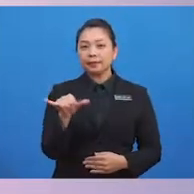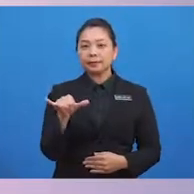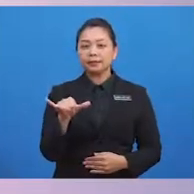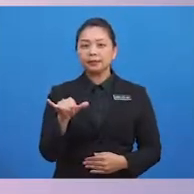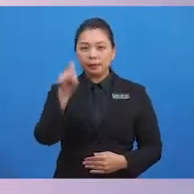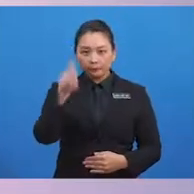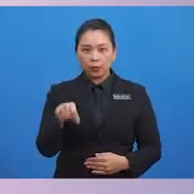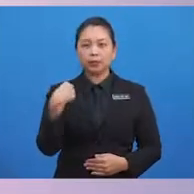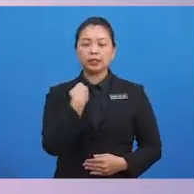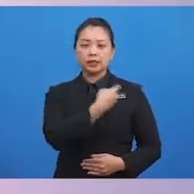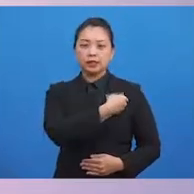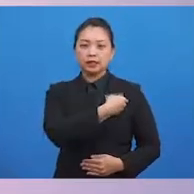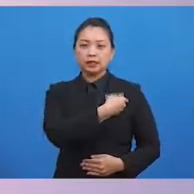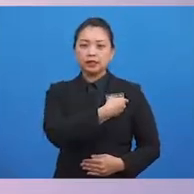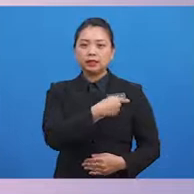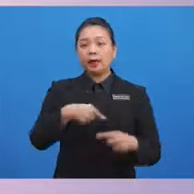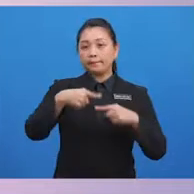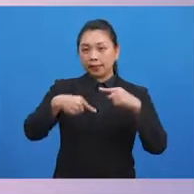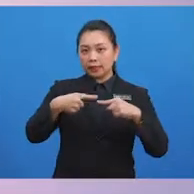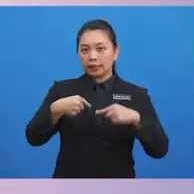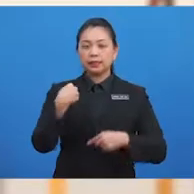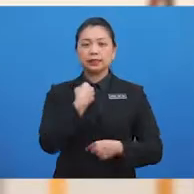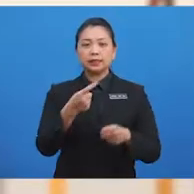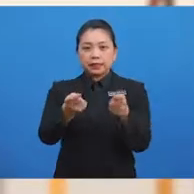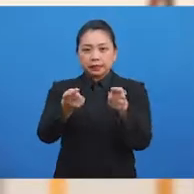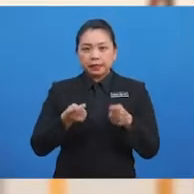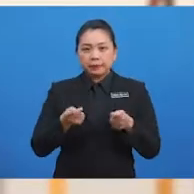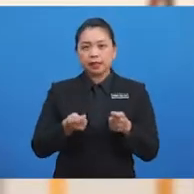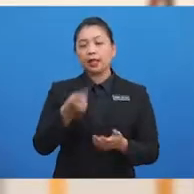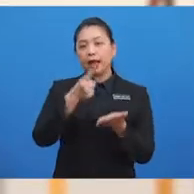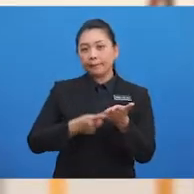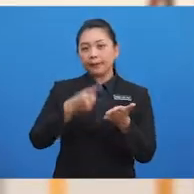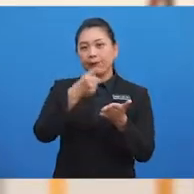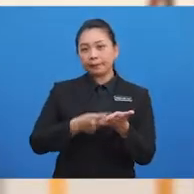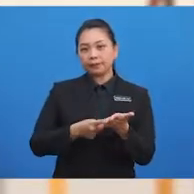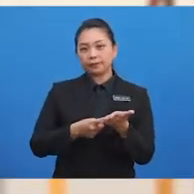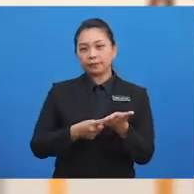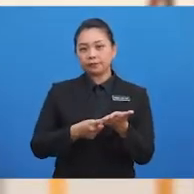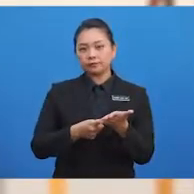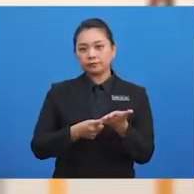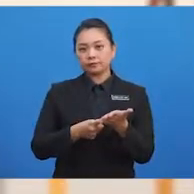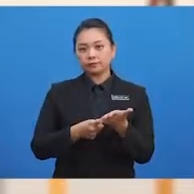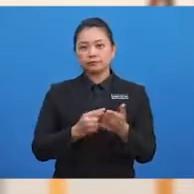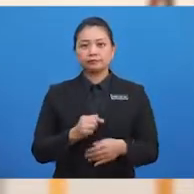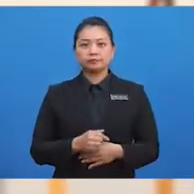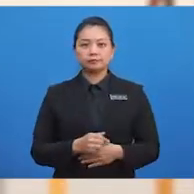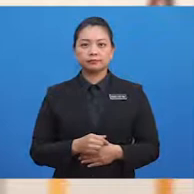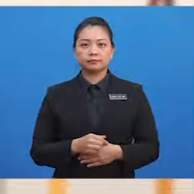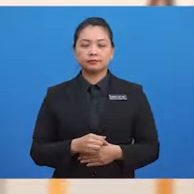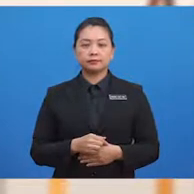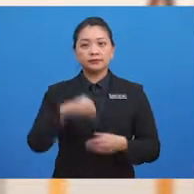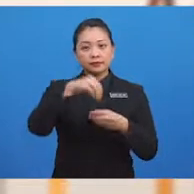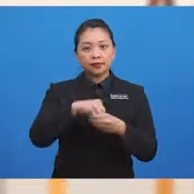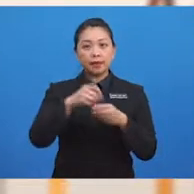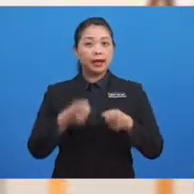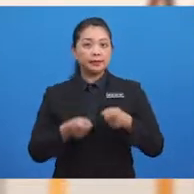kita gunakan apabila kita menerima apa-apa sahaja sama ada dalam bentuk